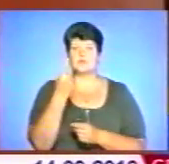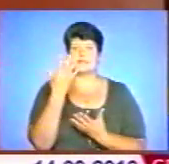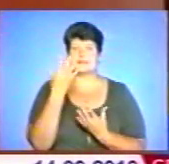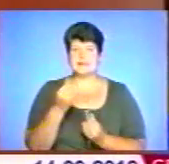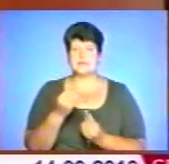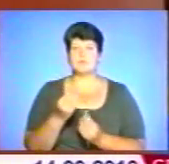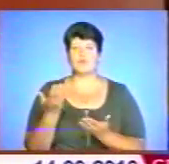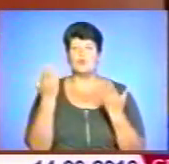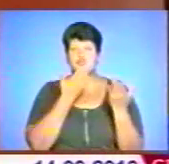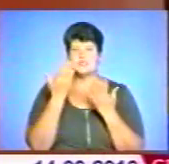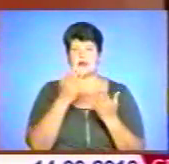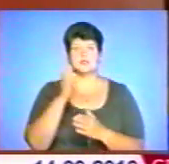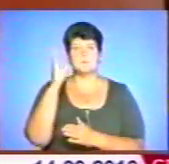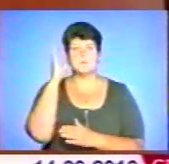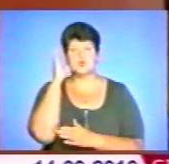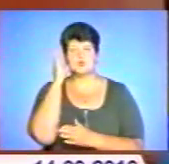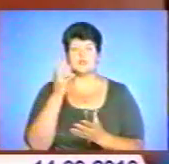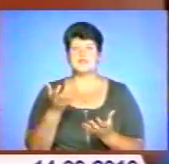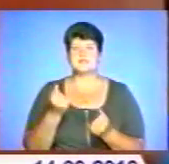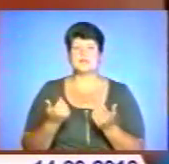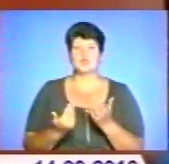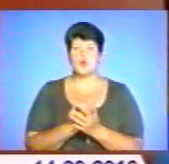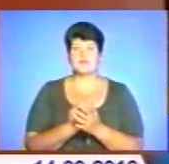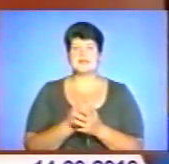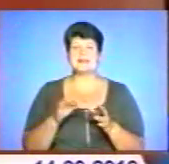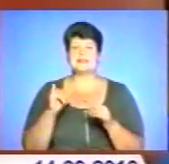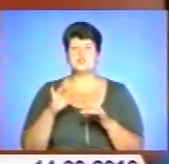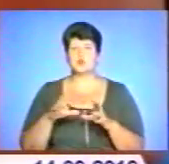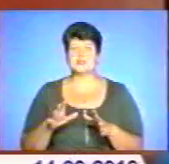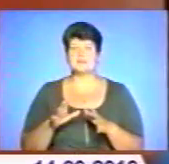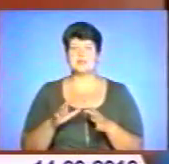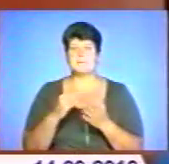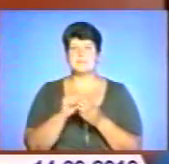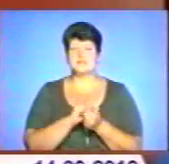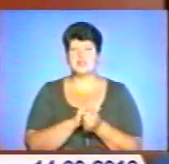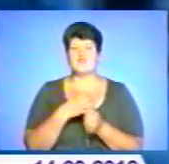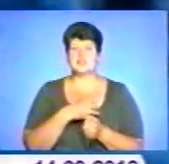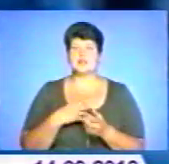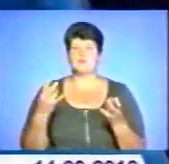почитати, послухати, взяти той новий інструктивний матеріал – це дуже важливо і дуже потрібно.